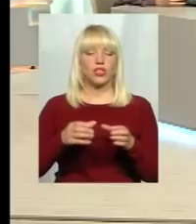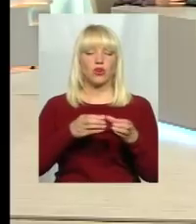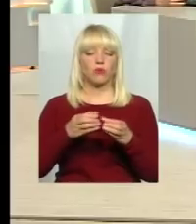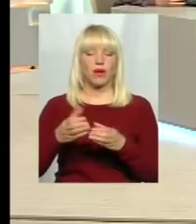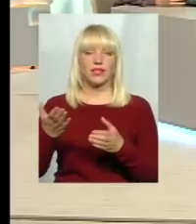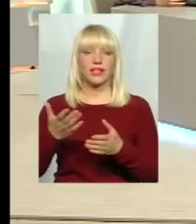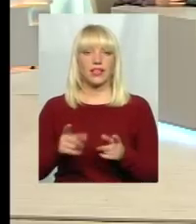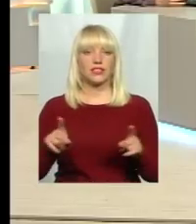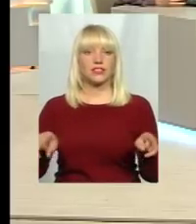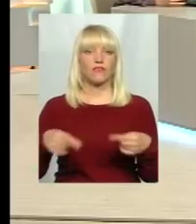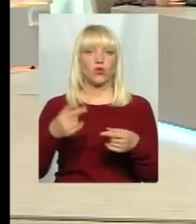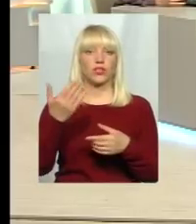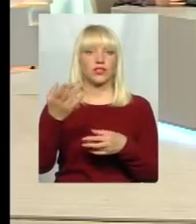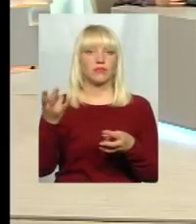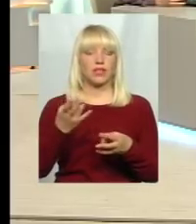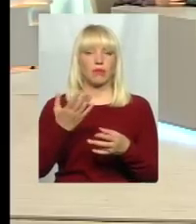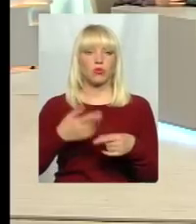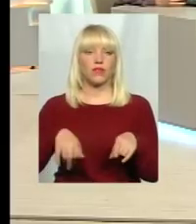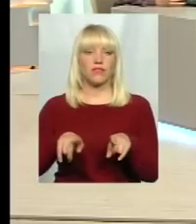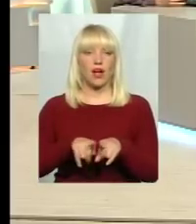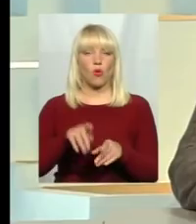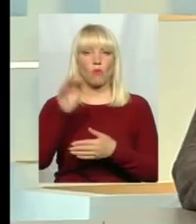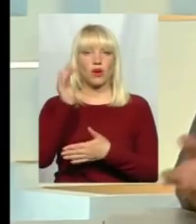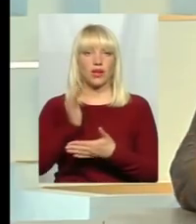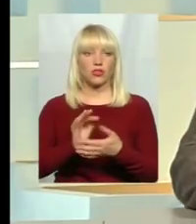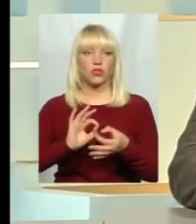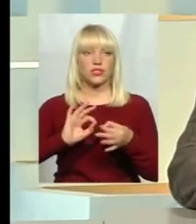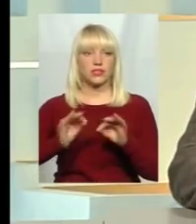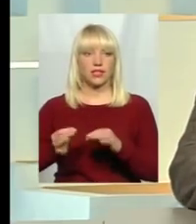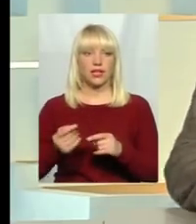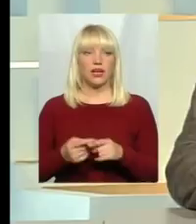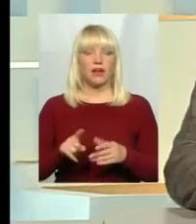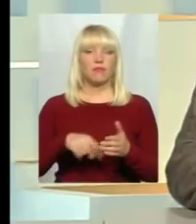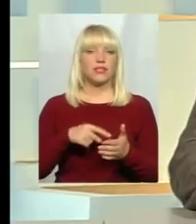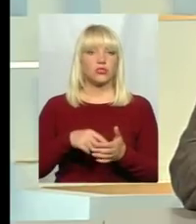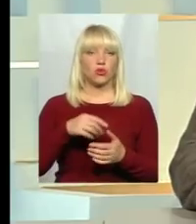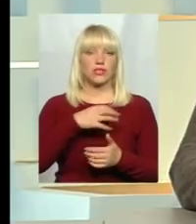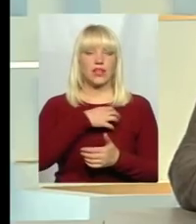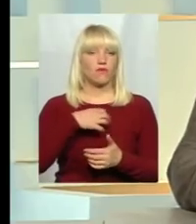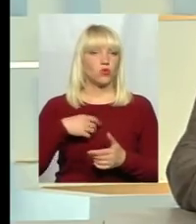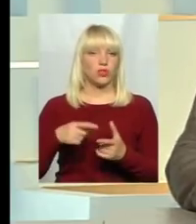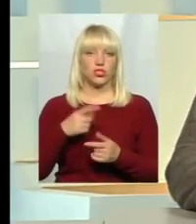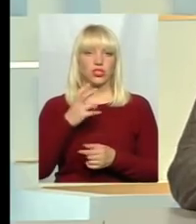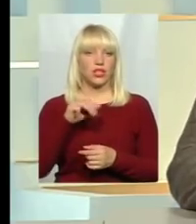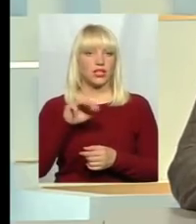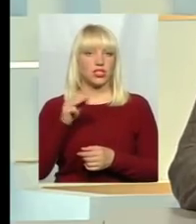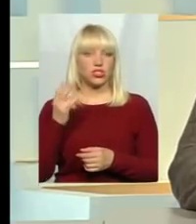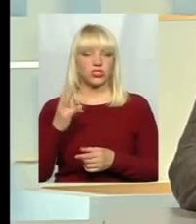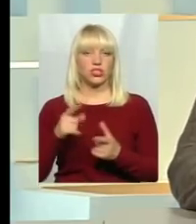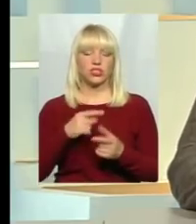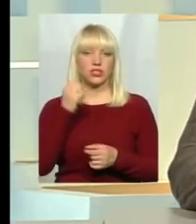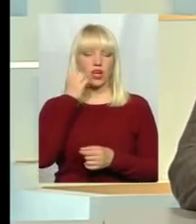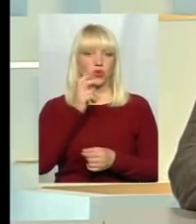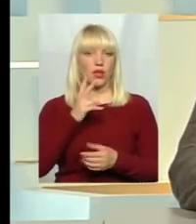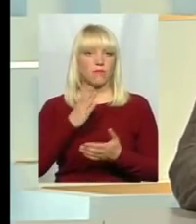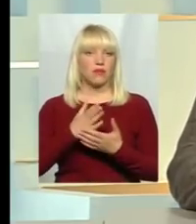їм зараз доведеться в такому рейтингу досить складно. Адже, скажімо, місто Славута, чи місто Нітішин, чи Староконстантинів мають